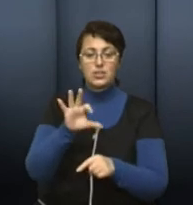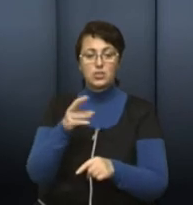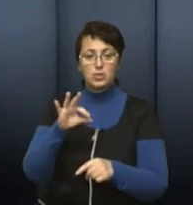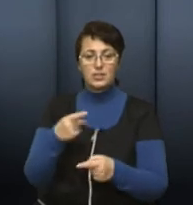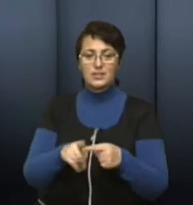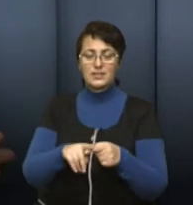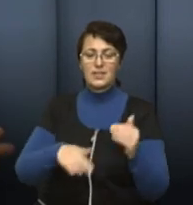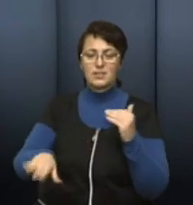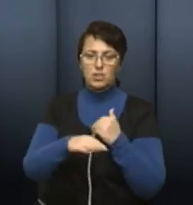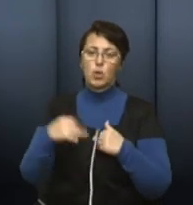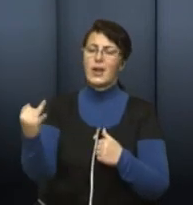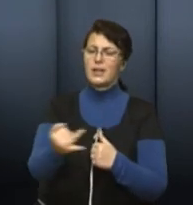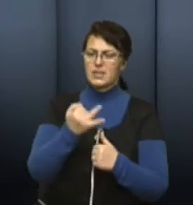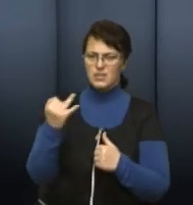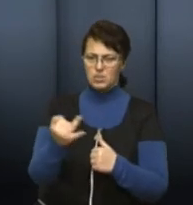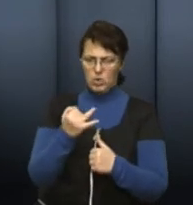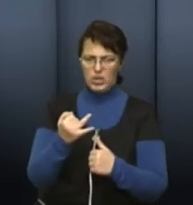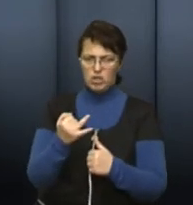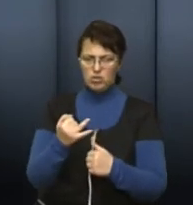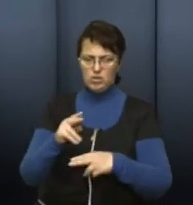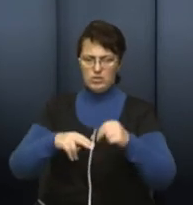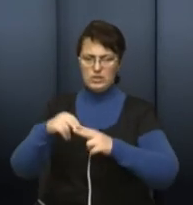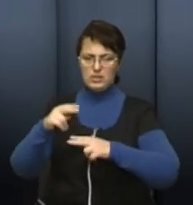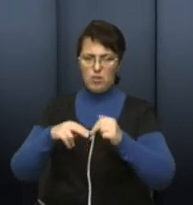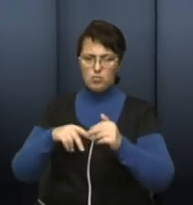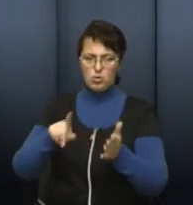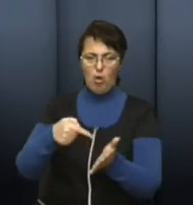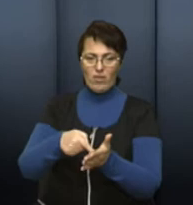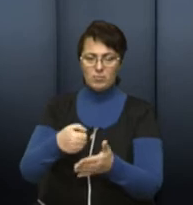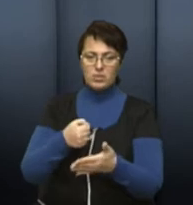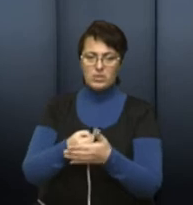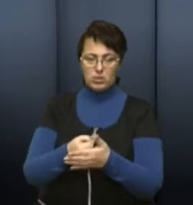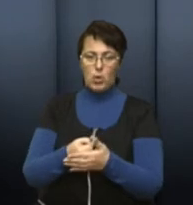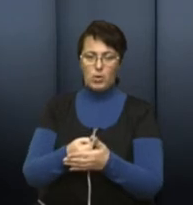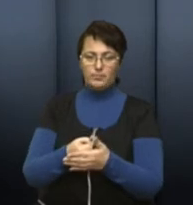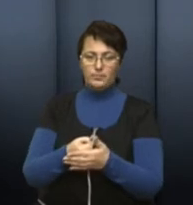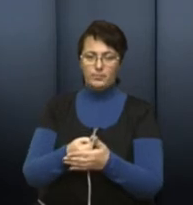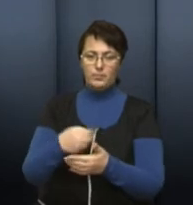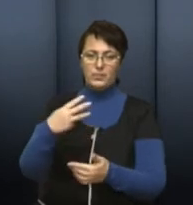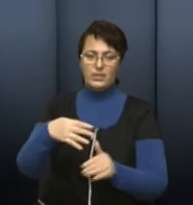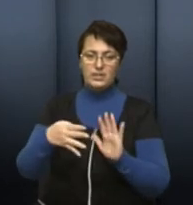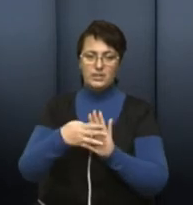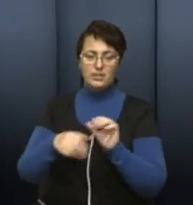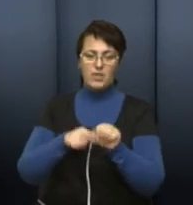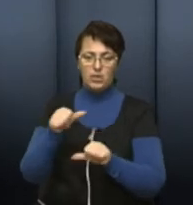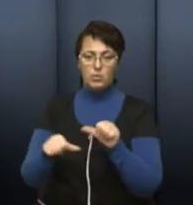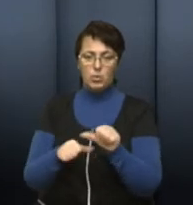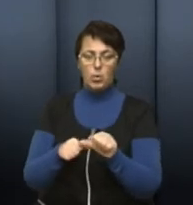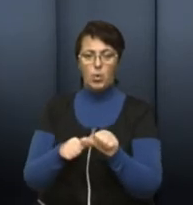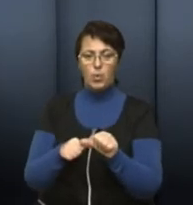так званого історичної зони, тобто, забудови до 39-го року, по суті, довоєнна.